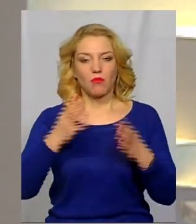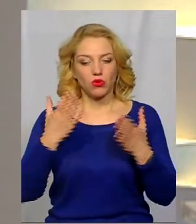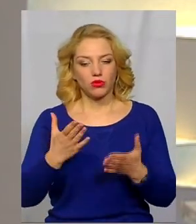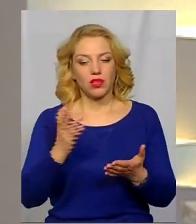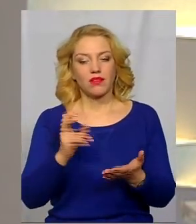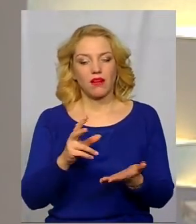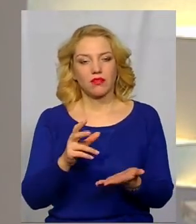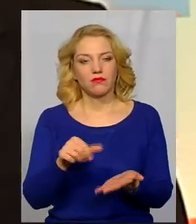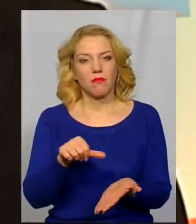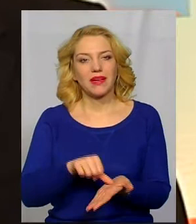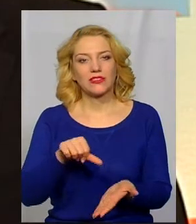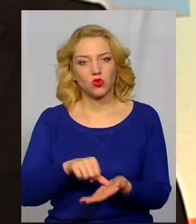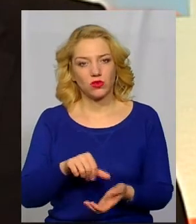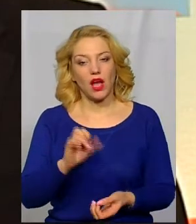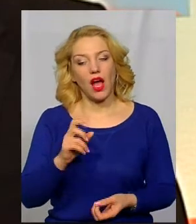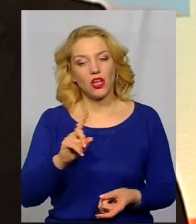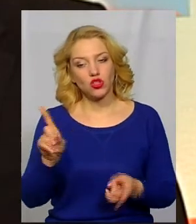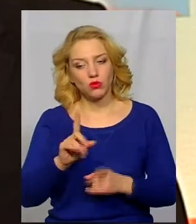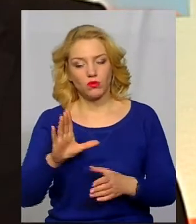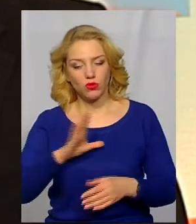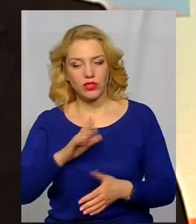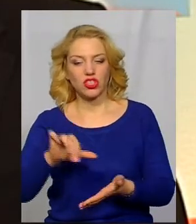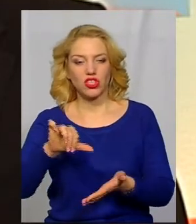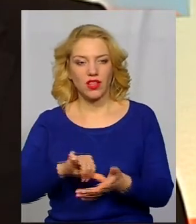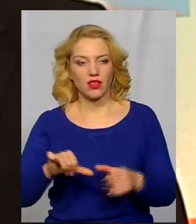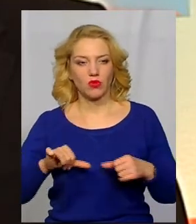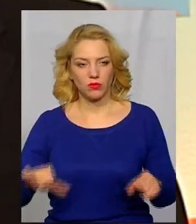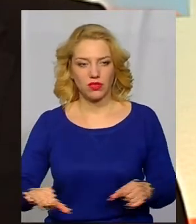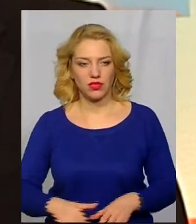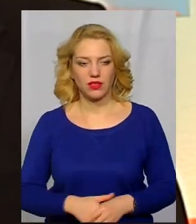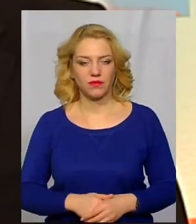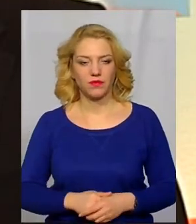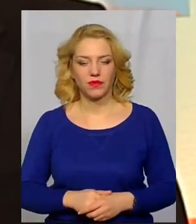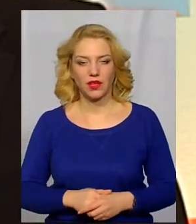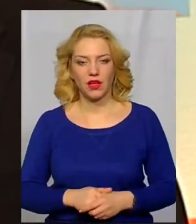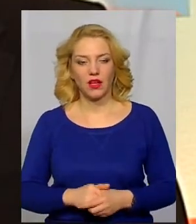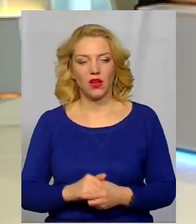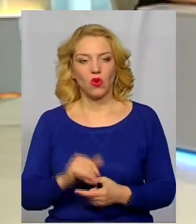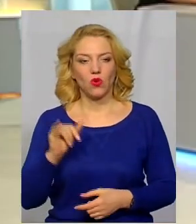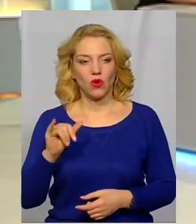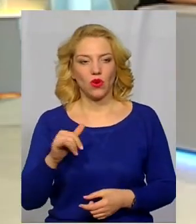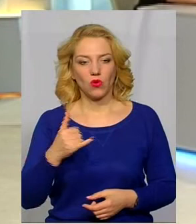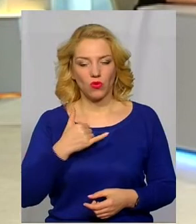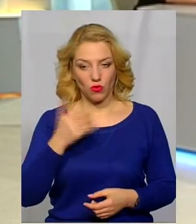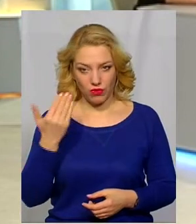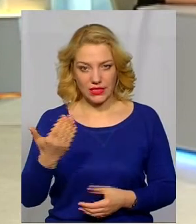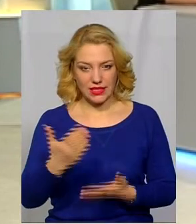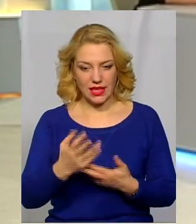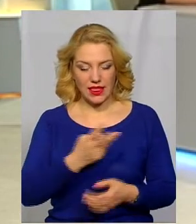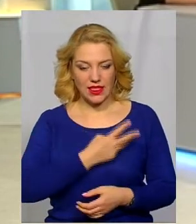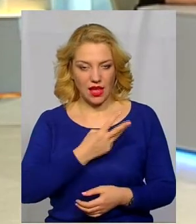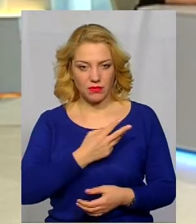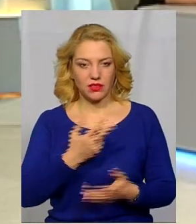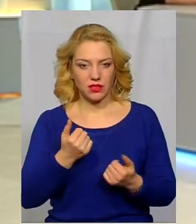комісії? Така можливість є, це передбачено законом про державну службу. А наміри такі у вас є? В нас є такі наміри, ми будемо